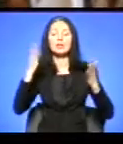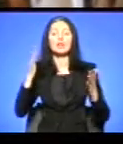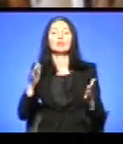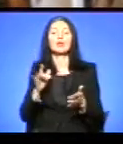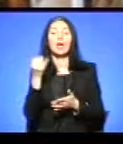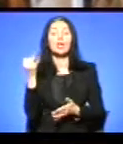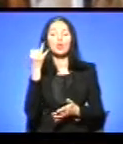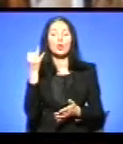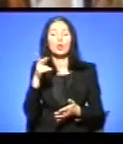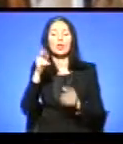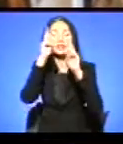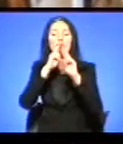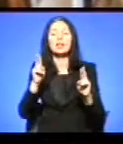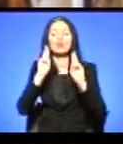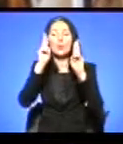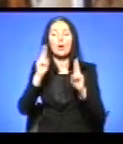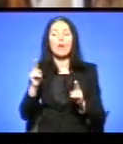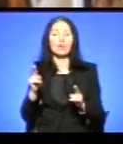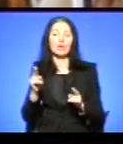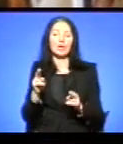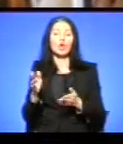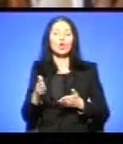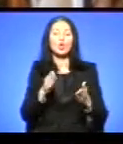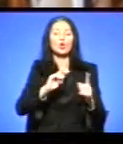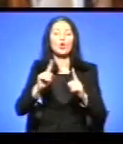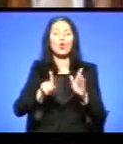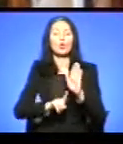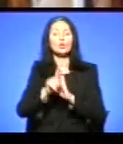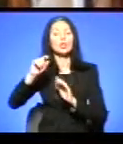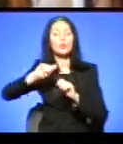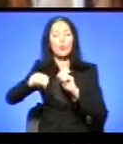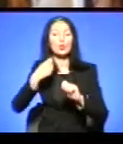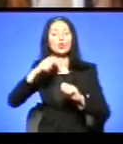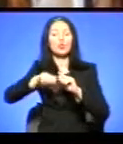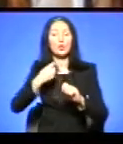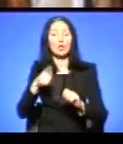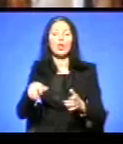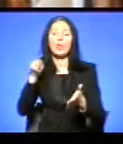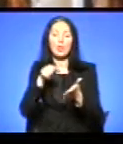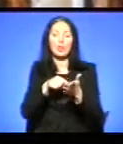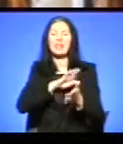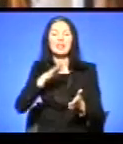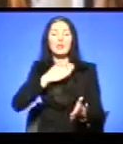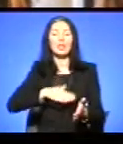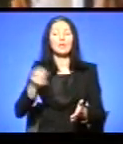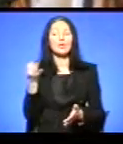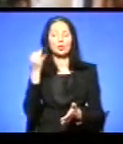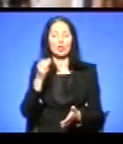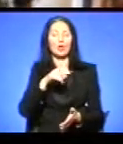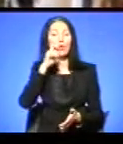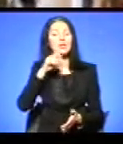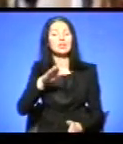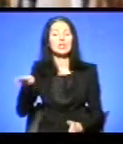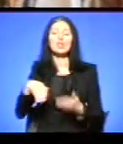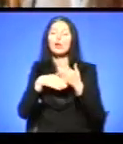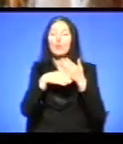почали порушувати і попадати в небезпечність ситуації. Українські діти і звірята допомагають їм цьому, вивчаються разом з ними